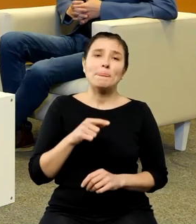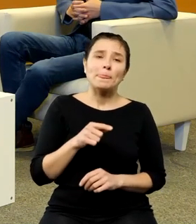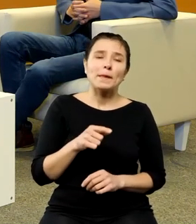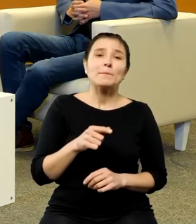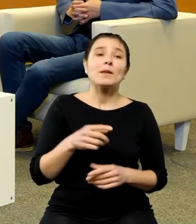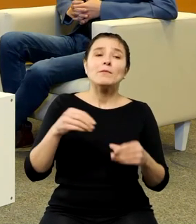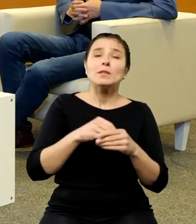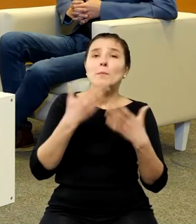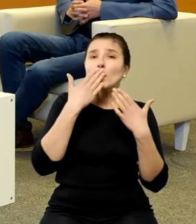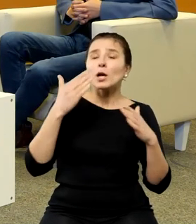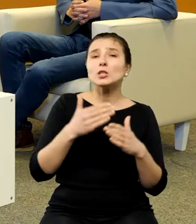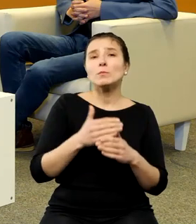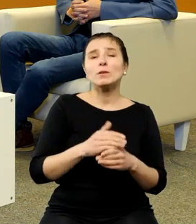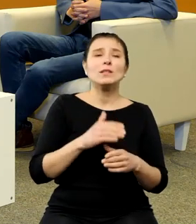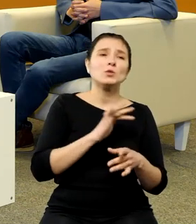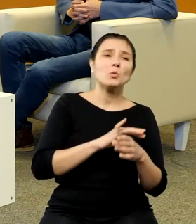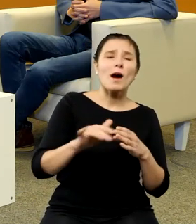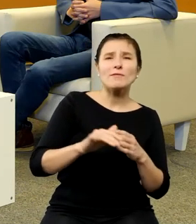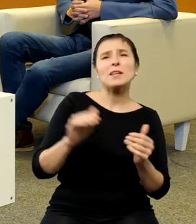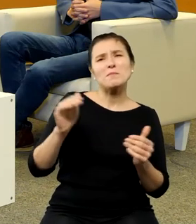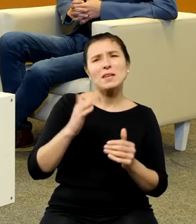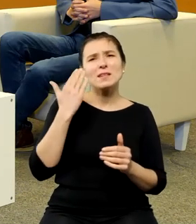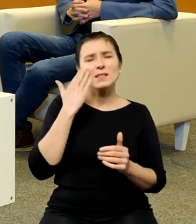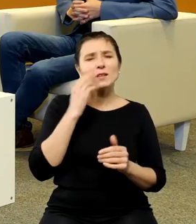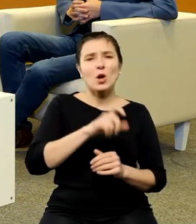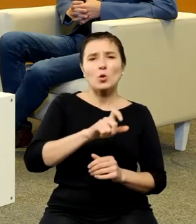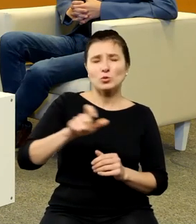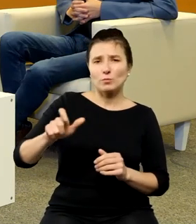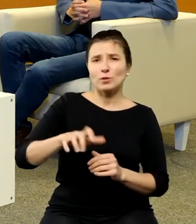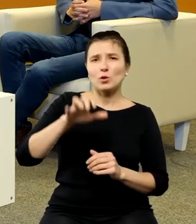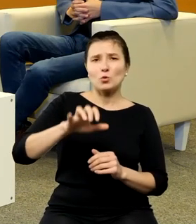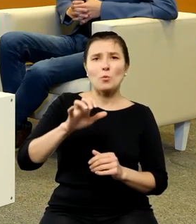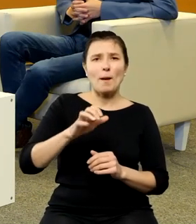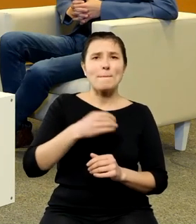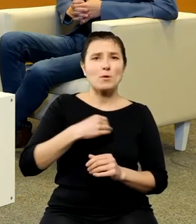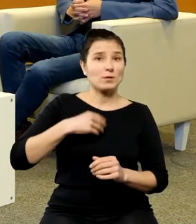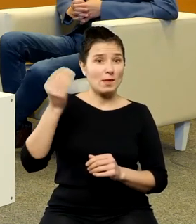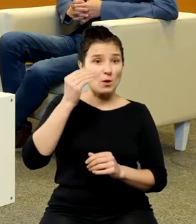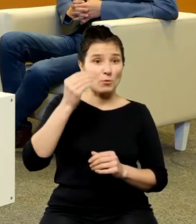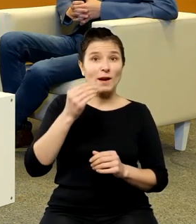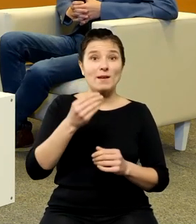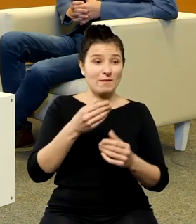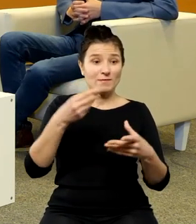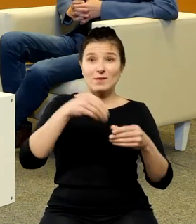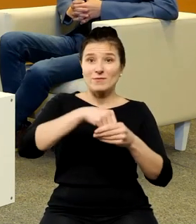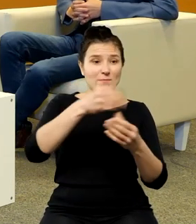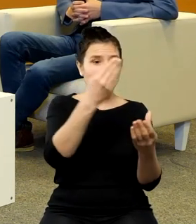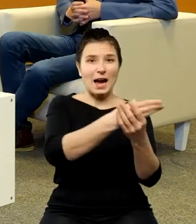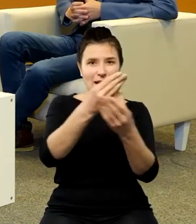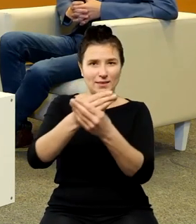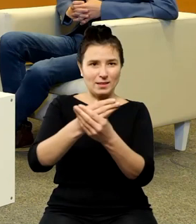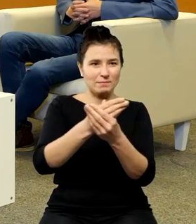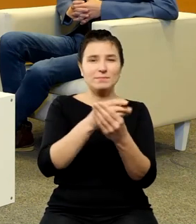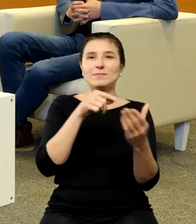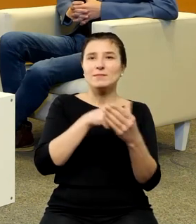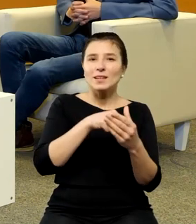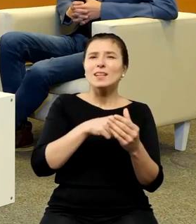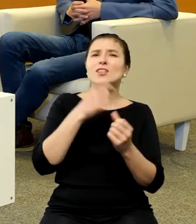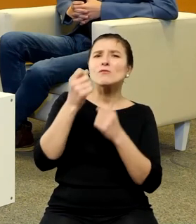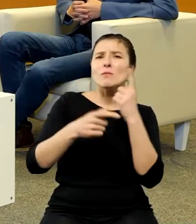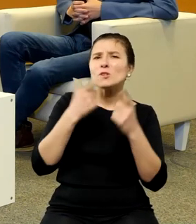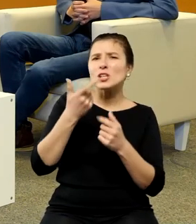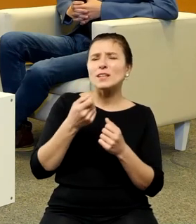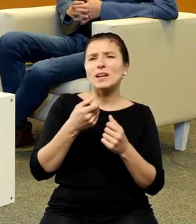postaci ze świata polskiej nauki w formie kart do gry i wymyślenia gry wokół tego że właśnie te postaci